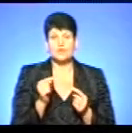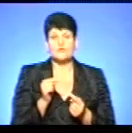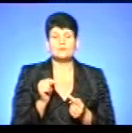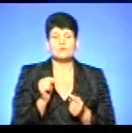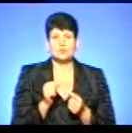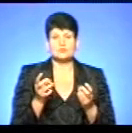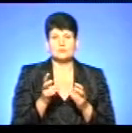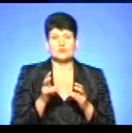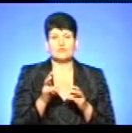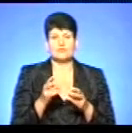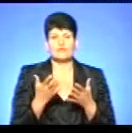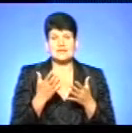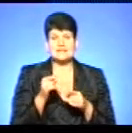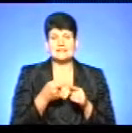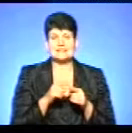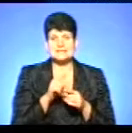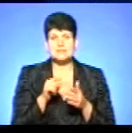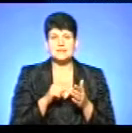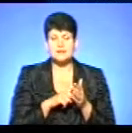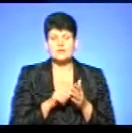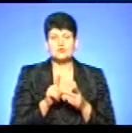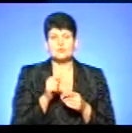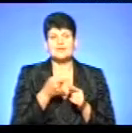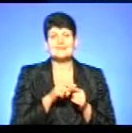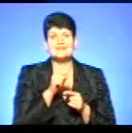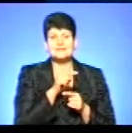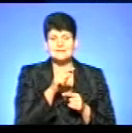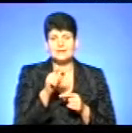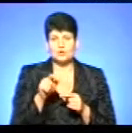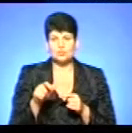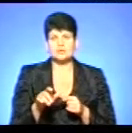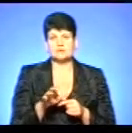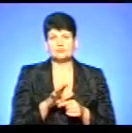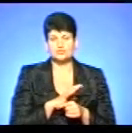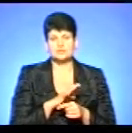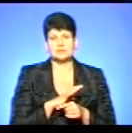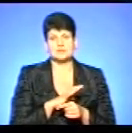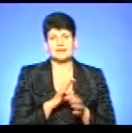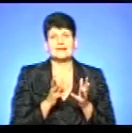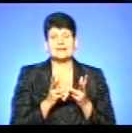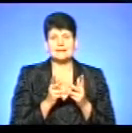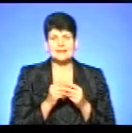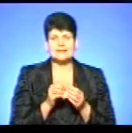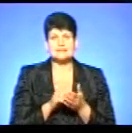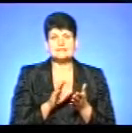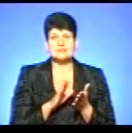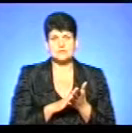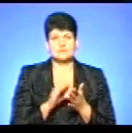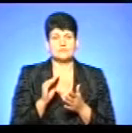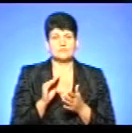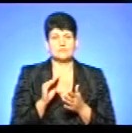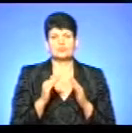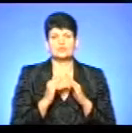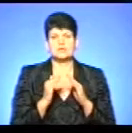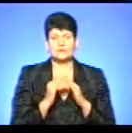потрібно врегулювати це питання, тобто, щоб ці люди були… тобто, щоб кількість зареєстрованих житловому будинку